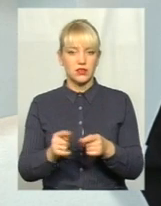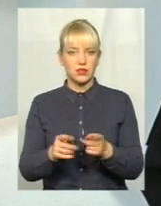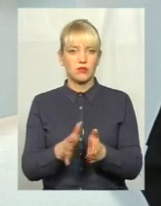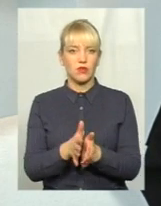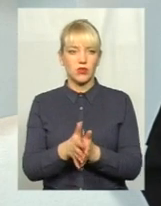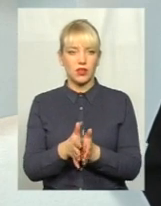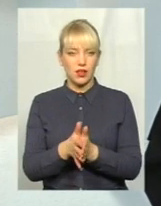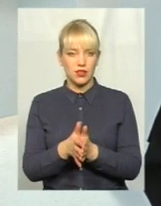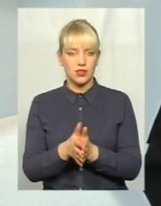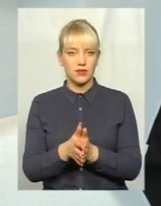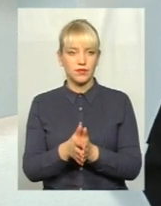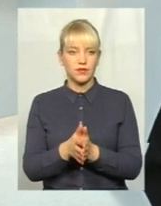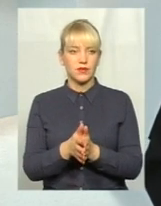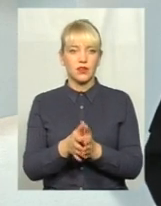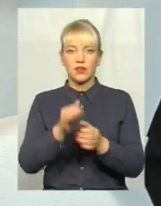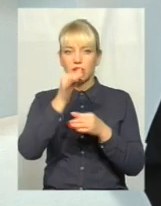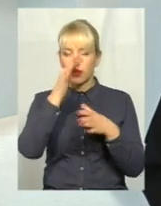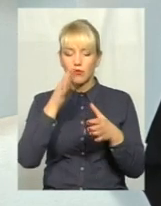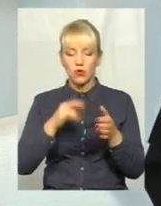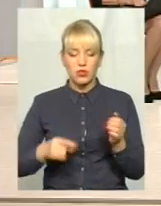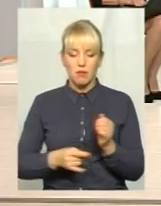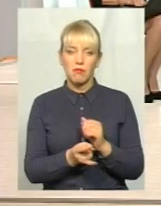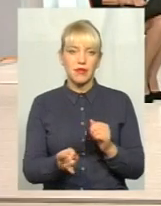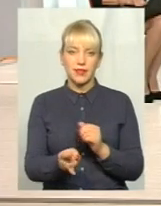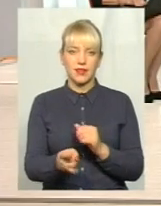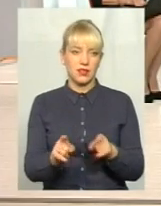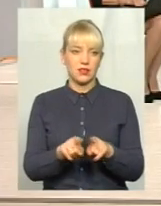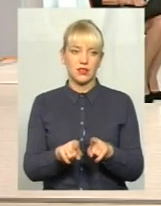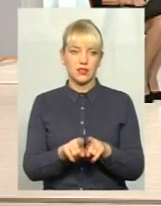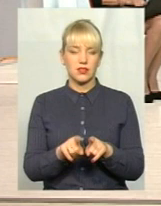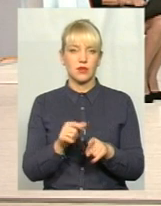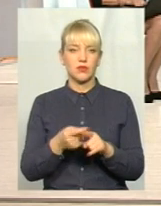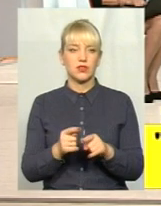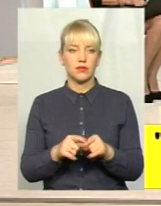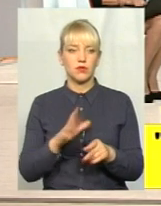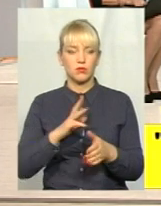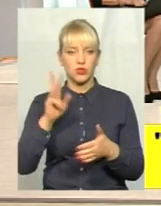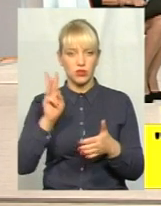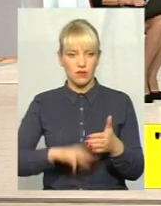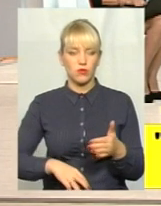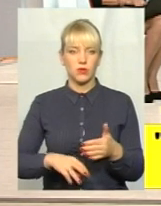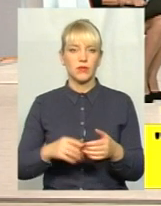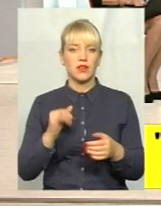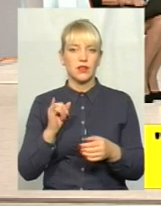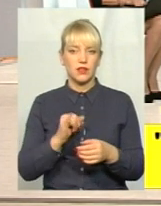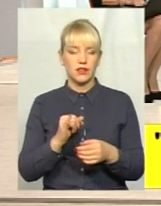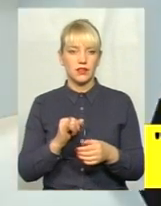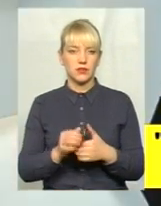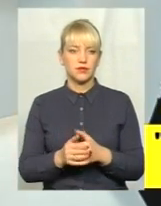контейнери за сміттям, він просто не може під'їхати до них. Так само ми за це штрафуємо. Вже є